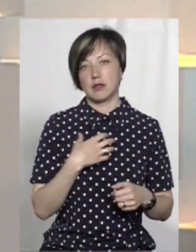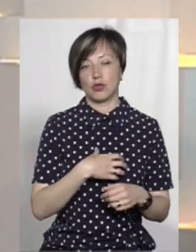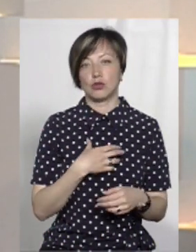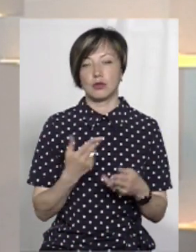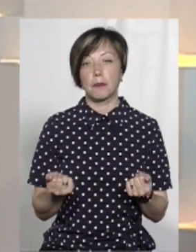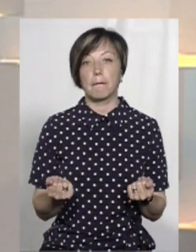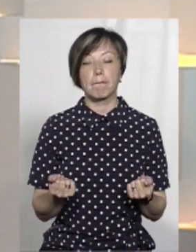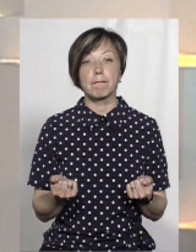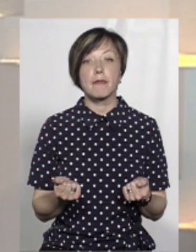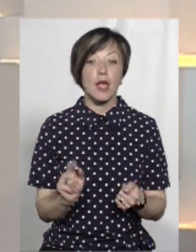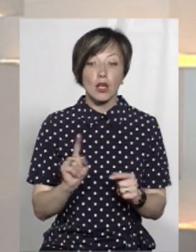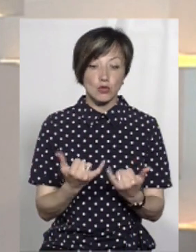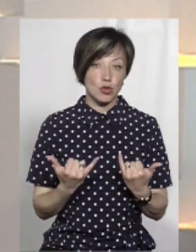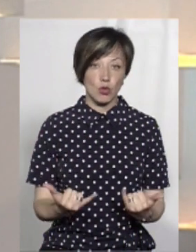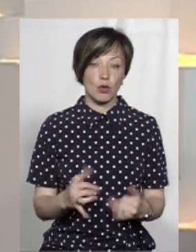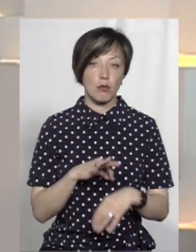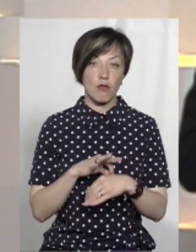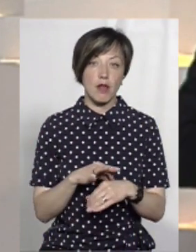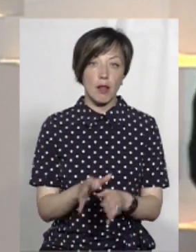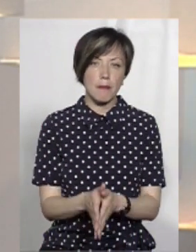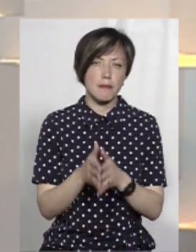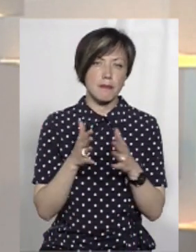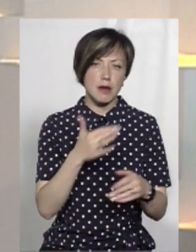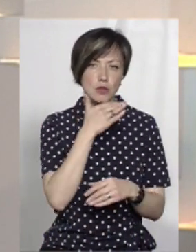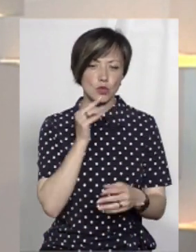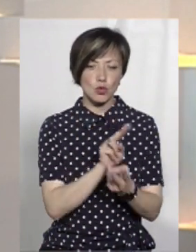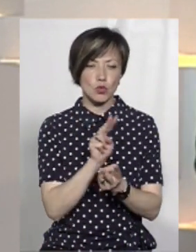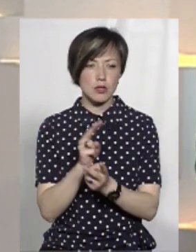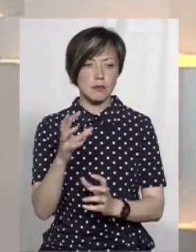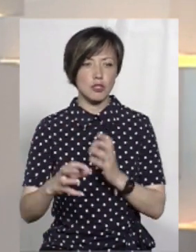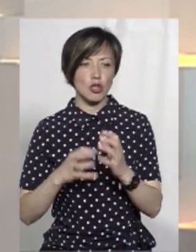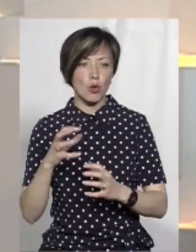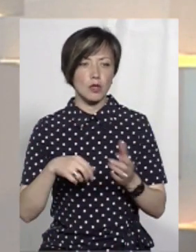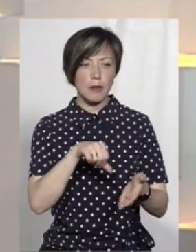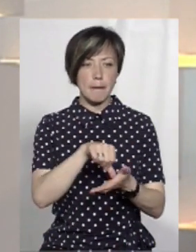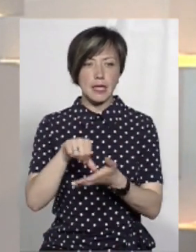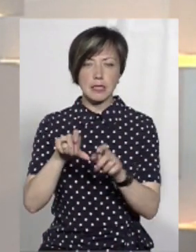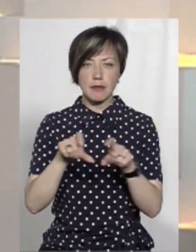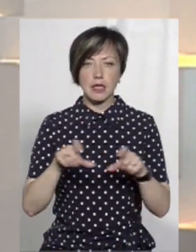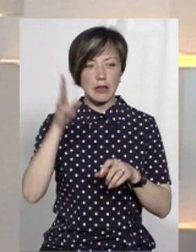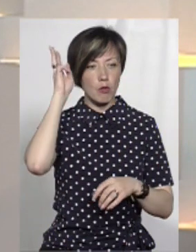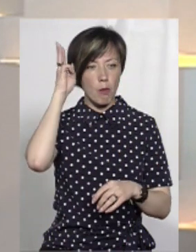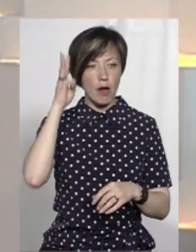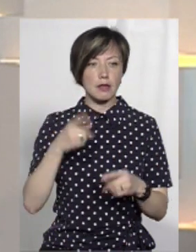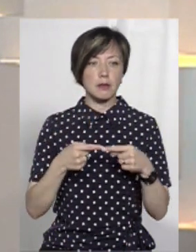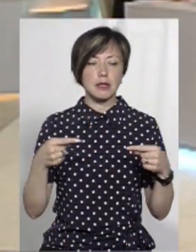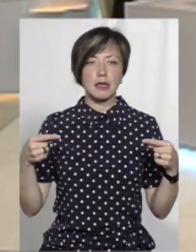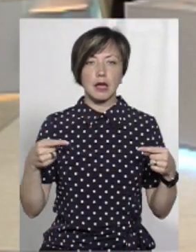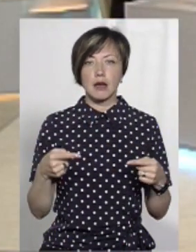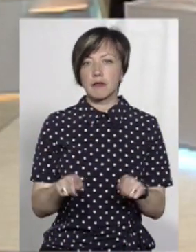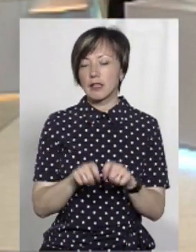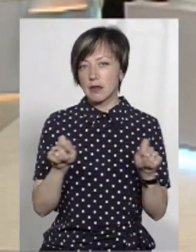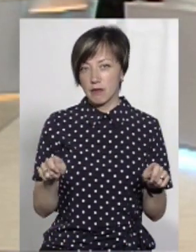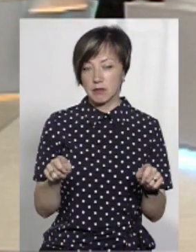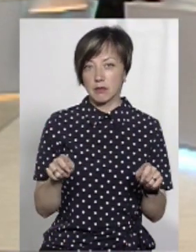Стратегічний. Так є? То, що ми сьогодні провели масу зустрічі з міжнародними представництвами, з дипломатами і так далі, яким ми